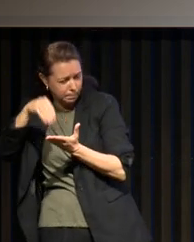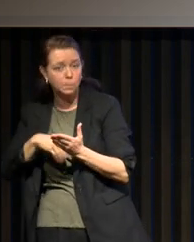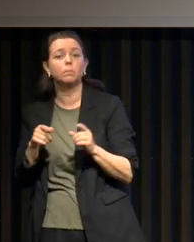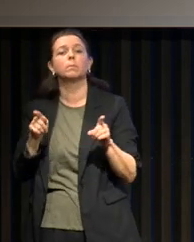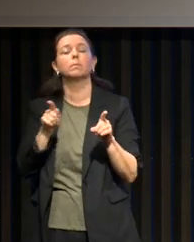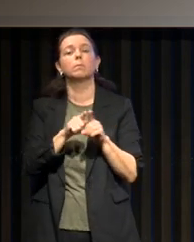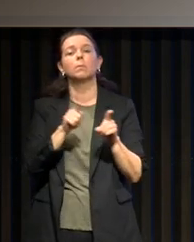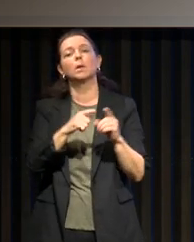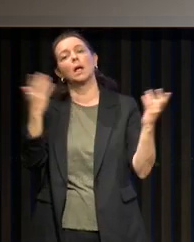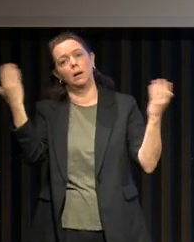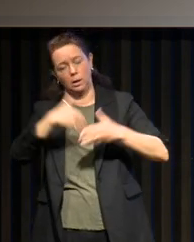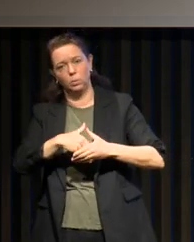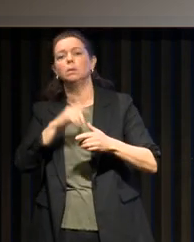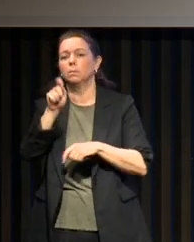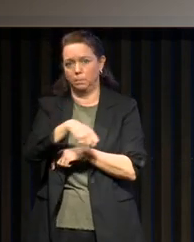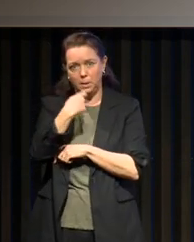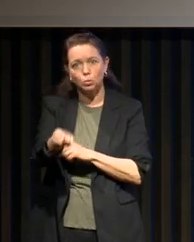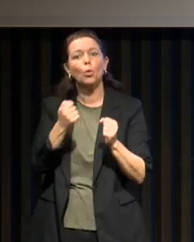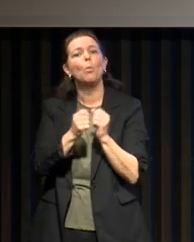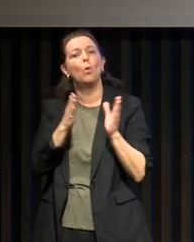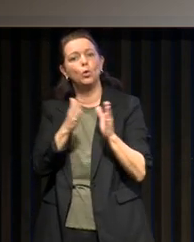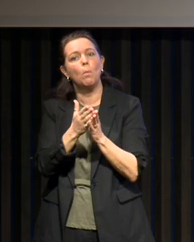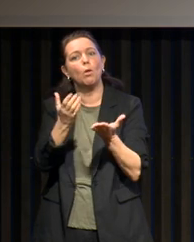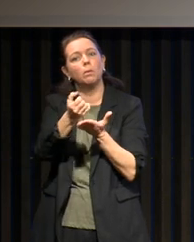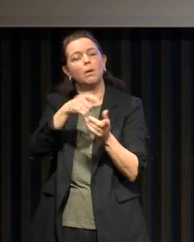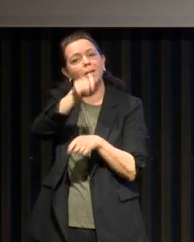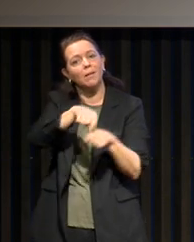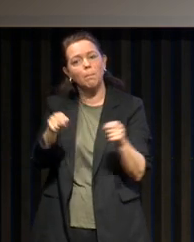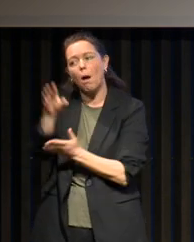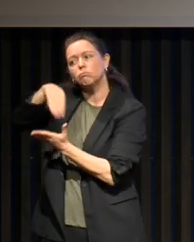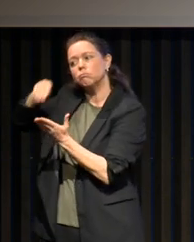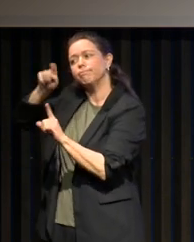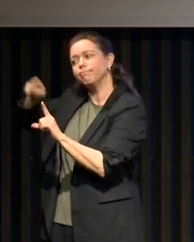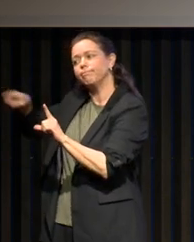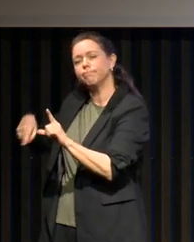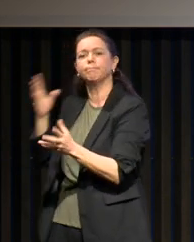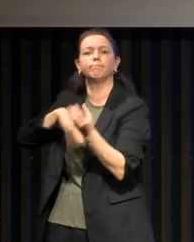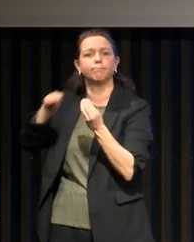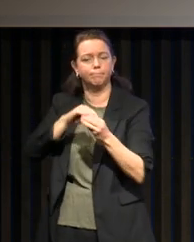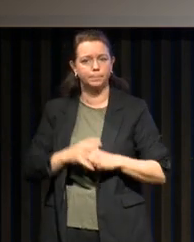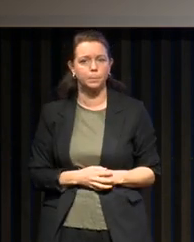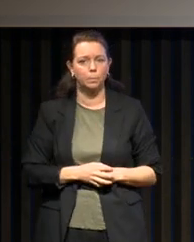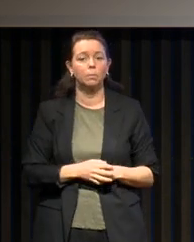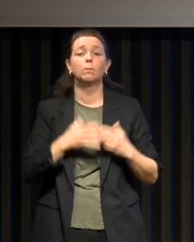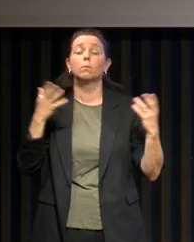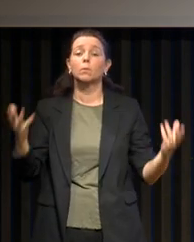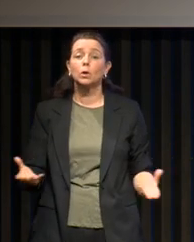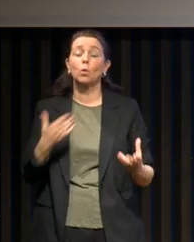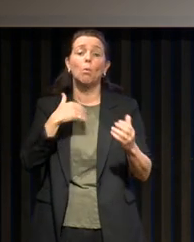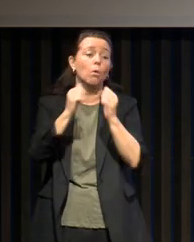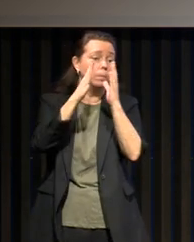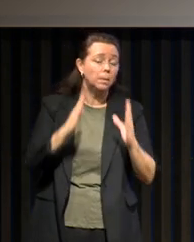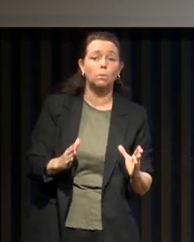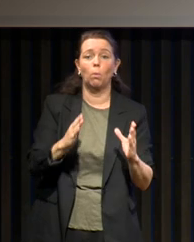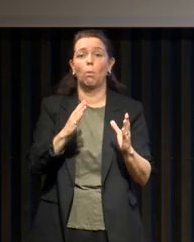nocturne, une polysomnographie pourra être demandée. C'est quoi, ces termes barbares, polygraphie ventilatoire, polysomnographie